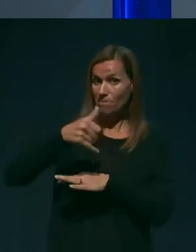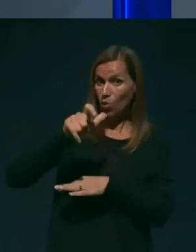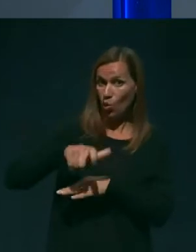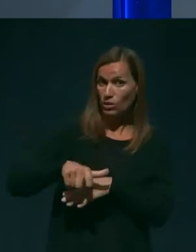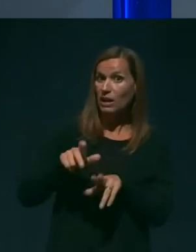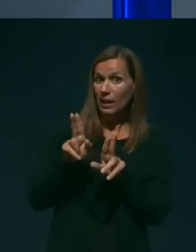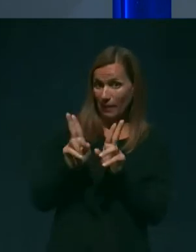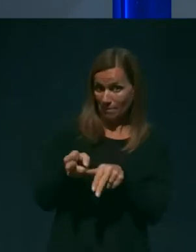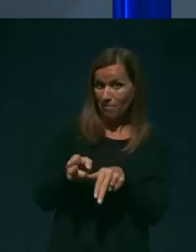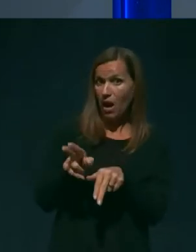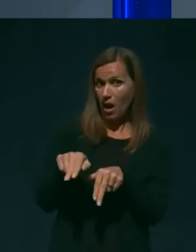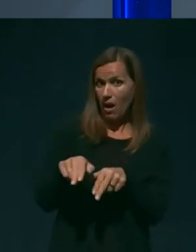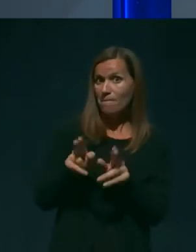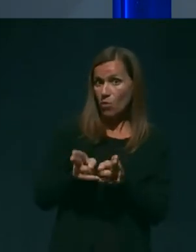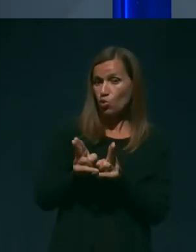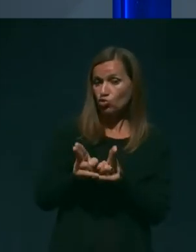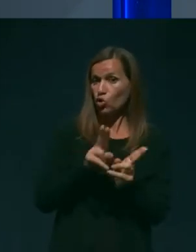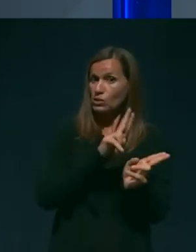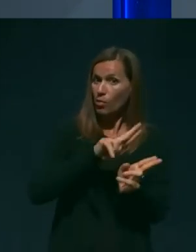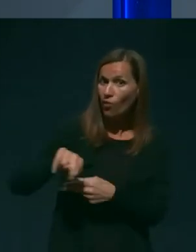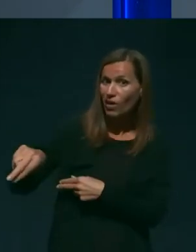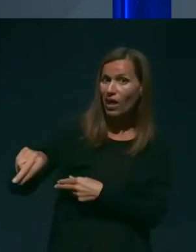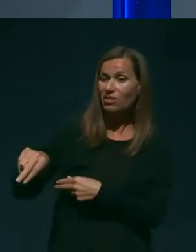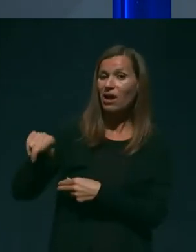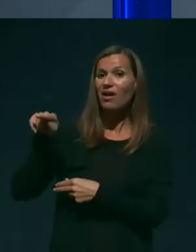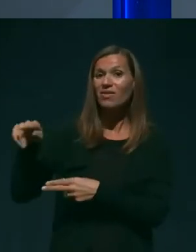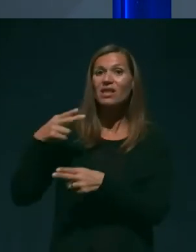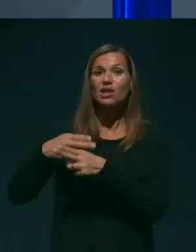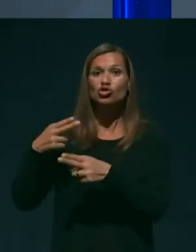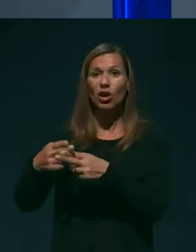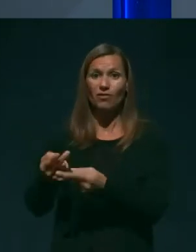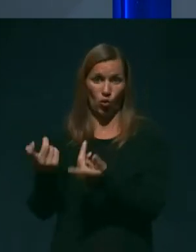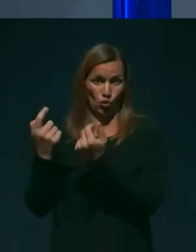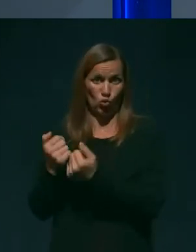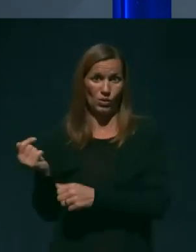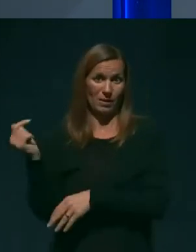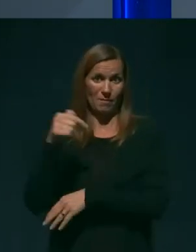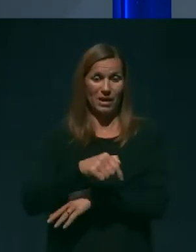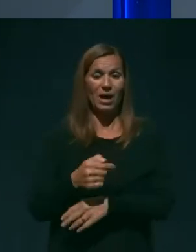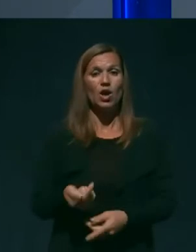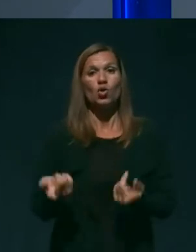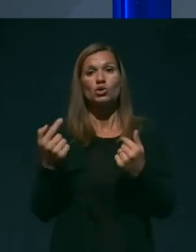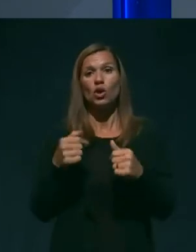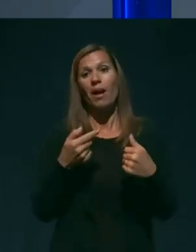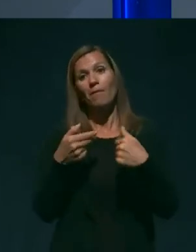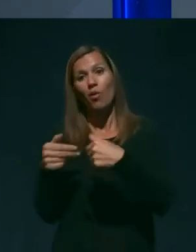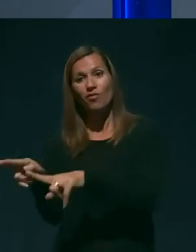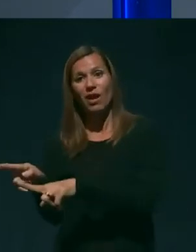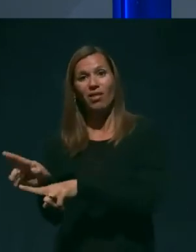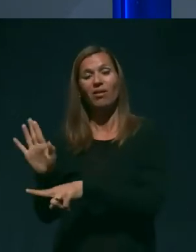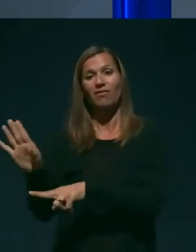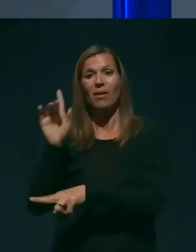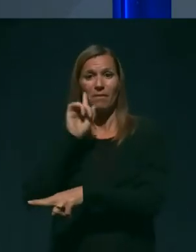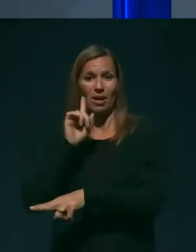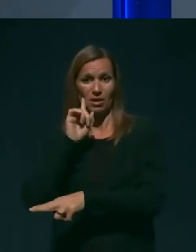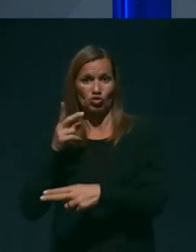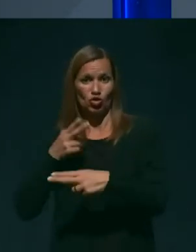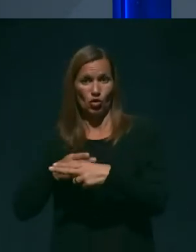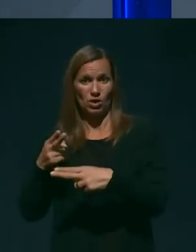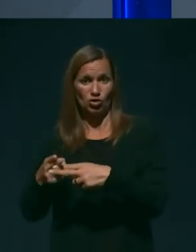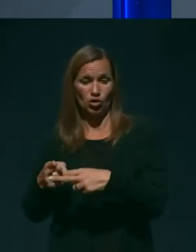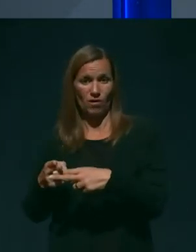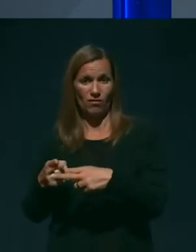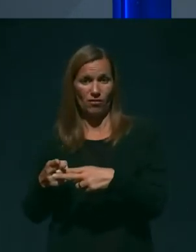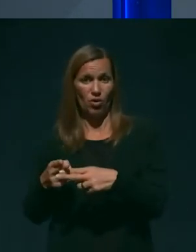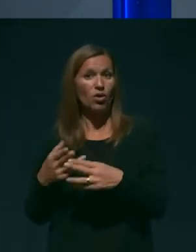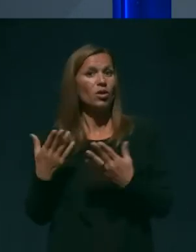povratka v državo, iz katere prihaja oziroma povratka v svojo matečno državo. Tako da